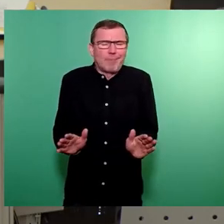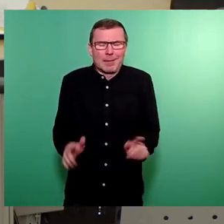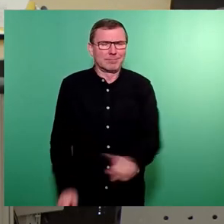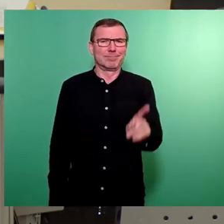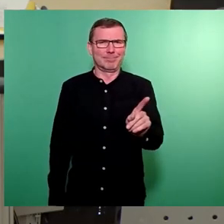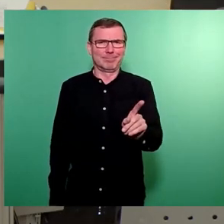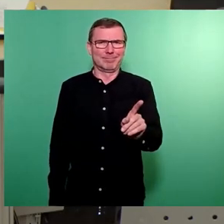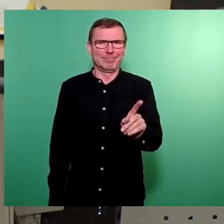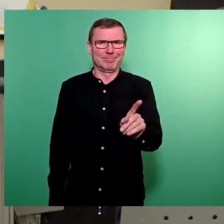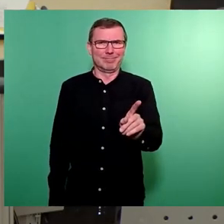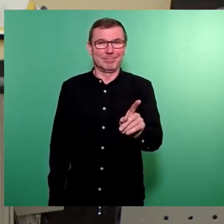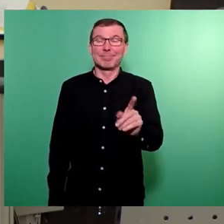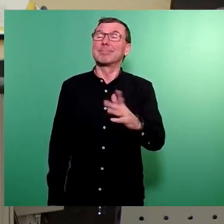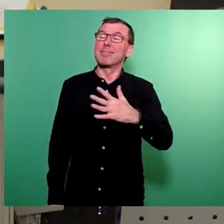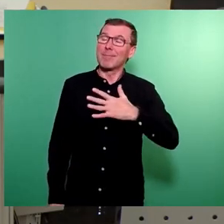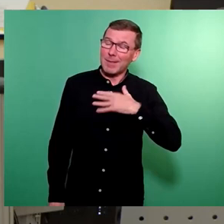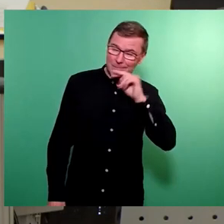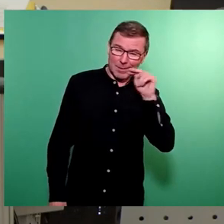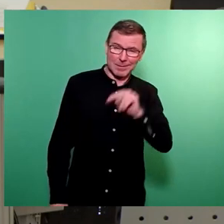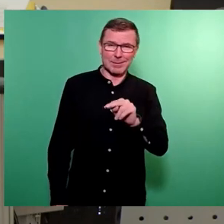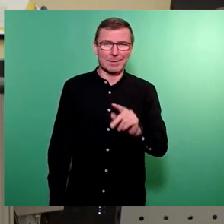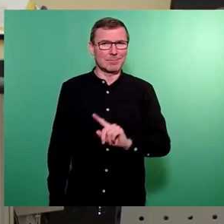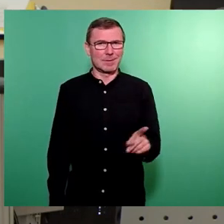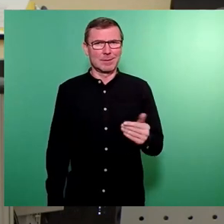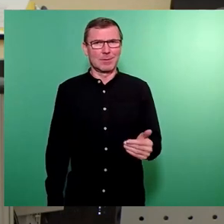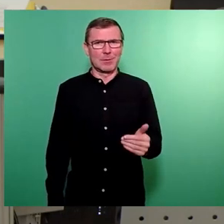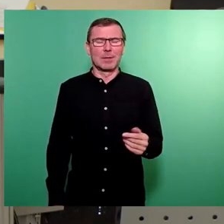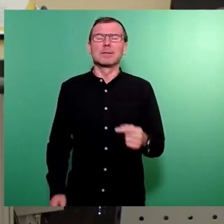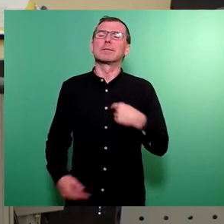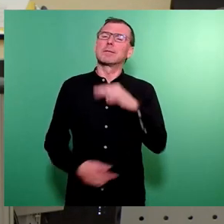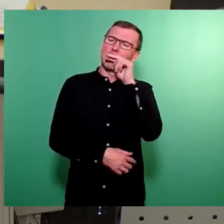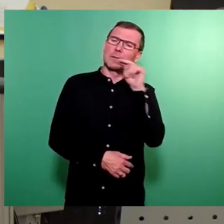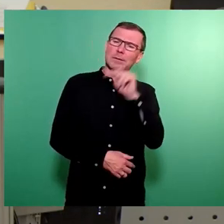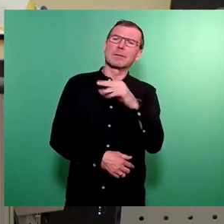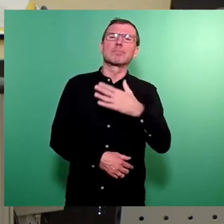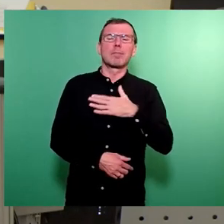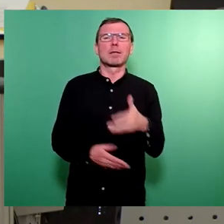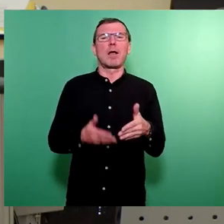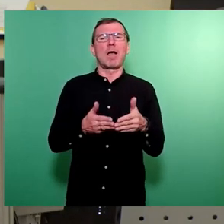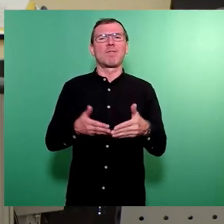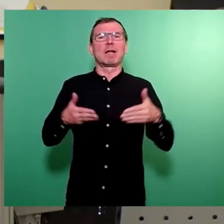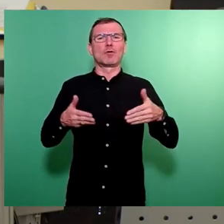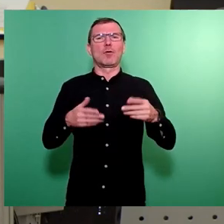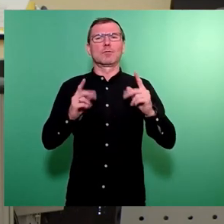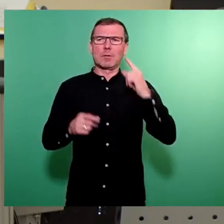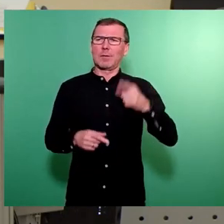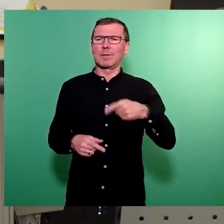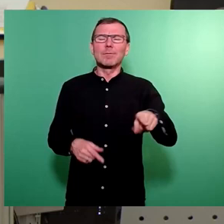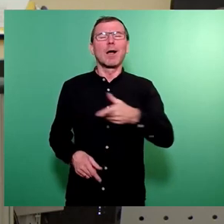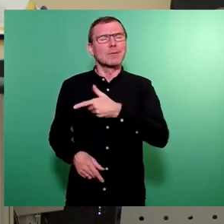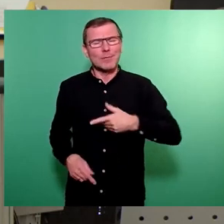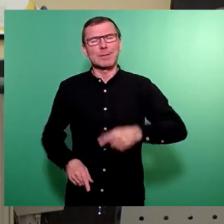aus unserer Sicht, und das ist die Binnensicht einer Fraktion dieses Stadtrates, können wir nicht zufrieden sein,